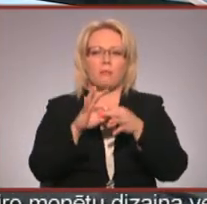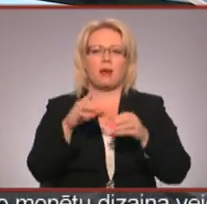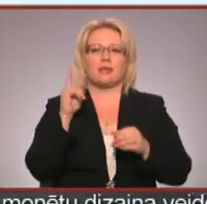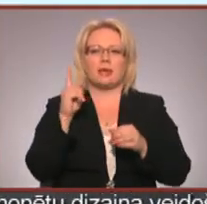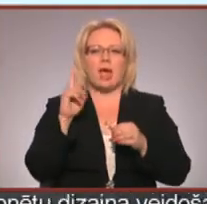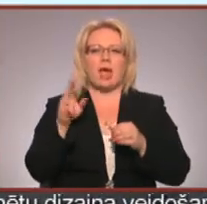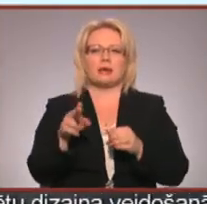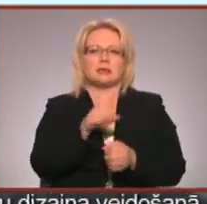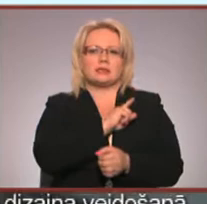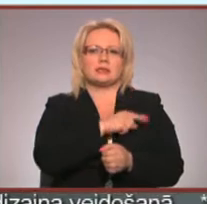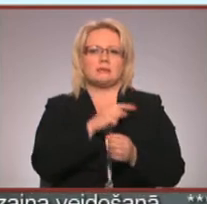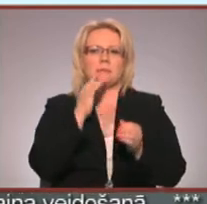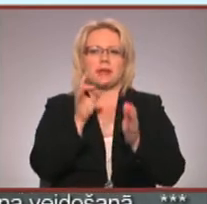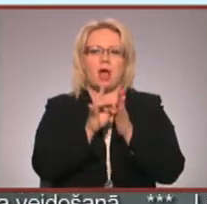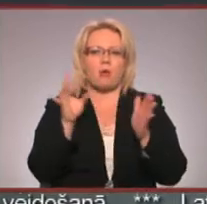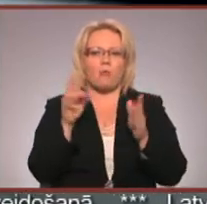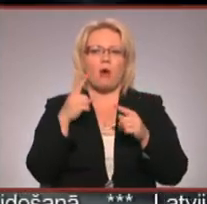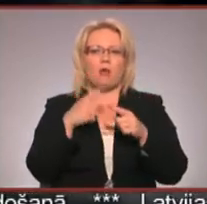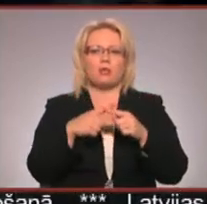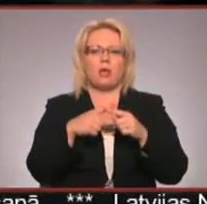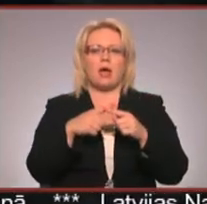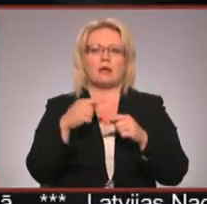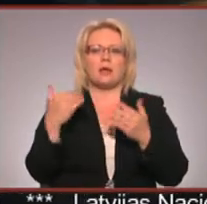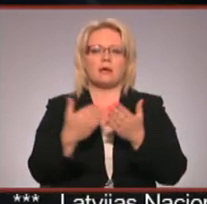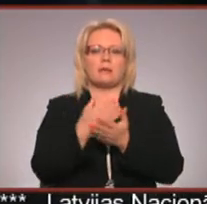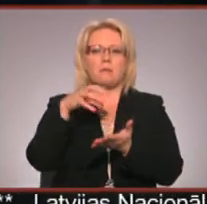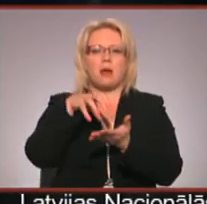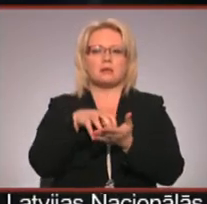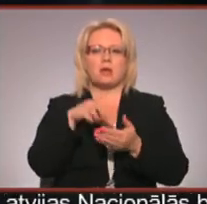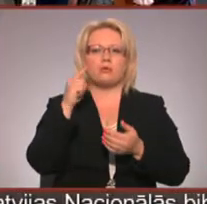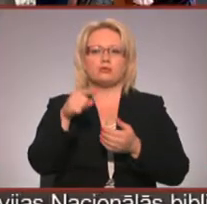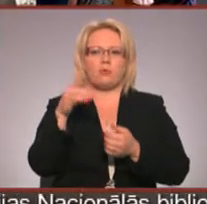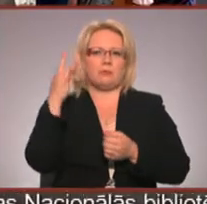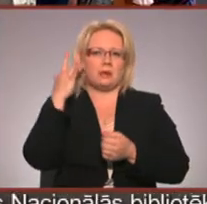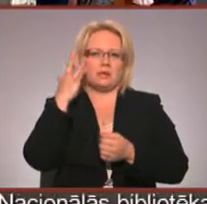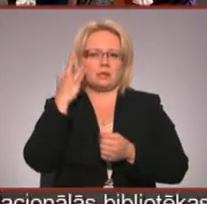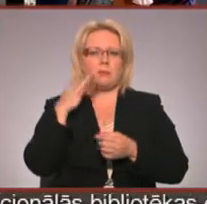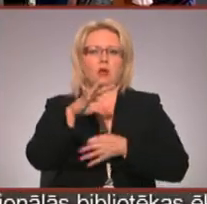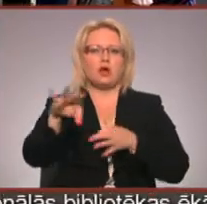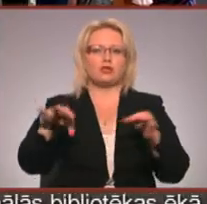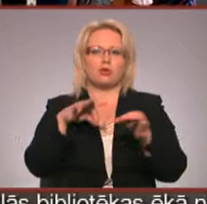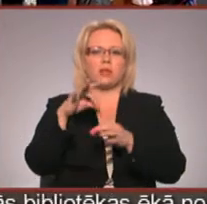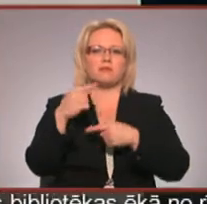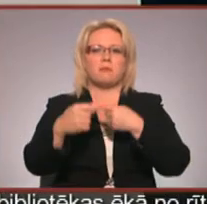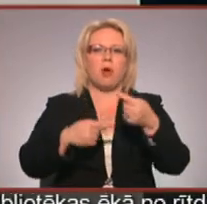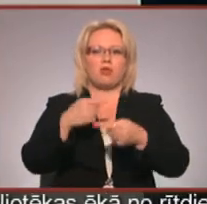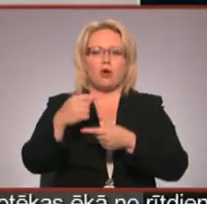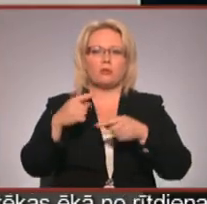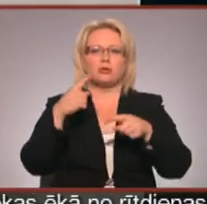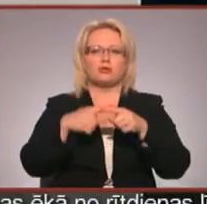spriegumu. Jaunākās teorijas par muguru paldu bazējās uz šito principu. Konstruktīvistu mantojumus un